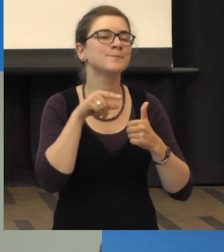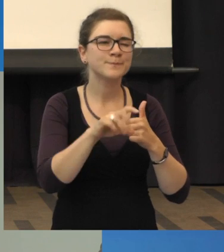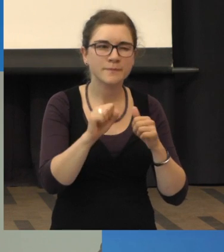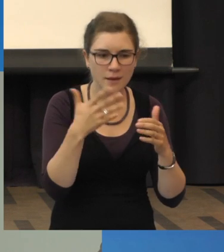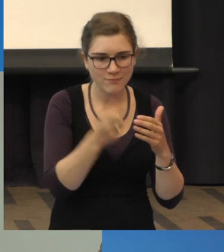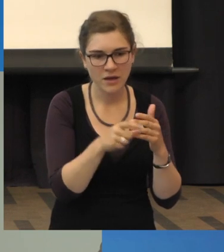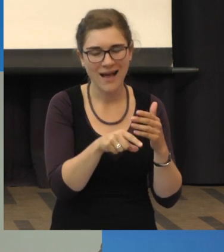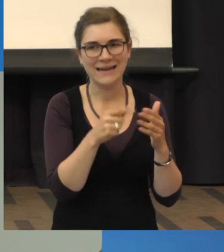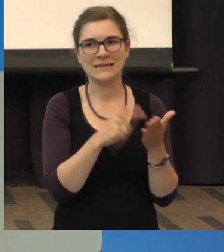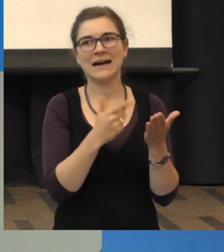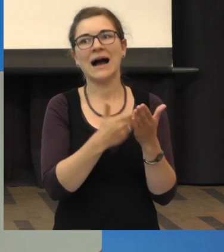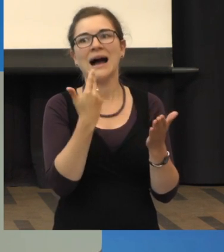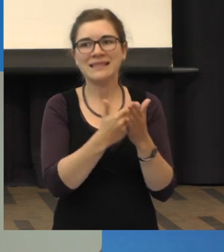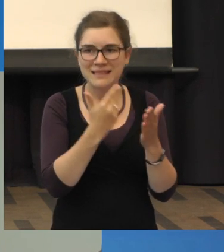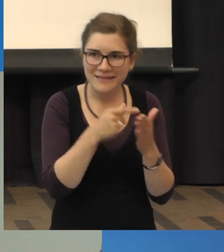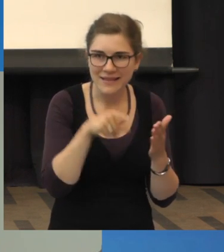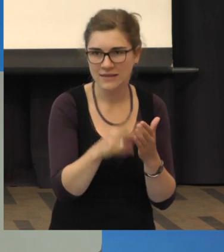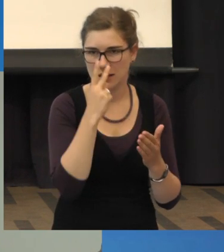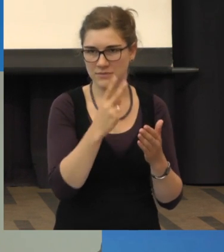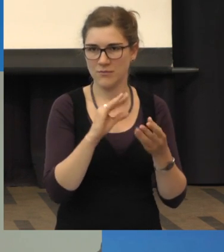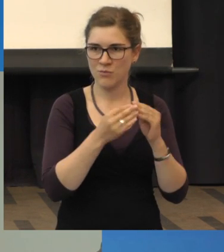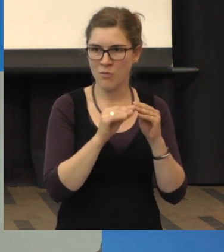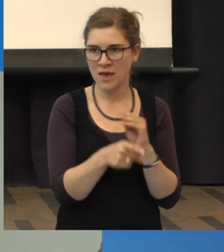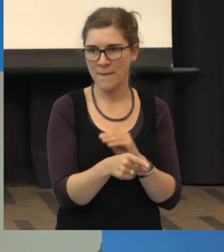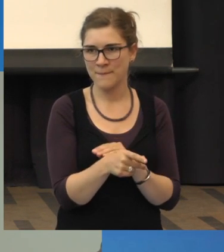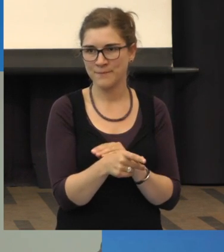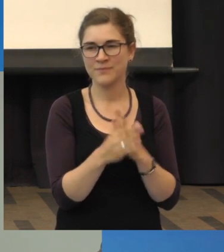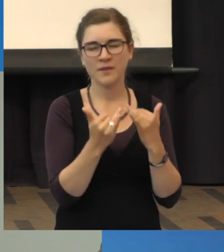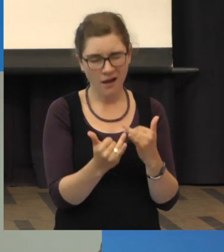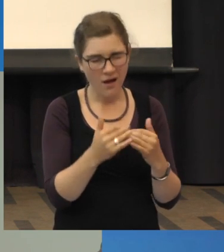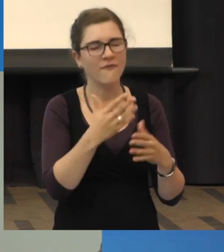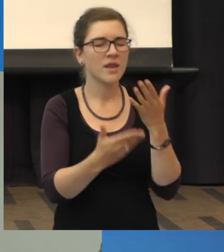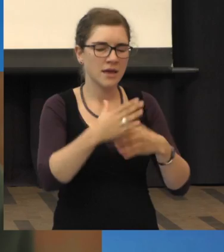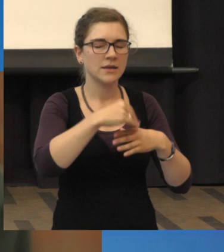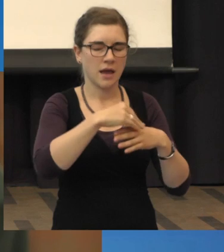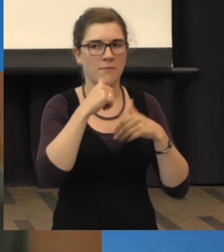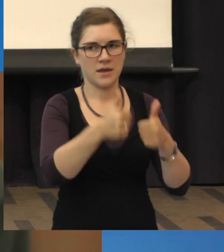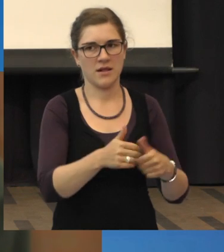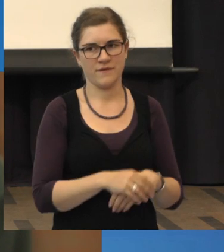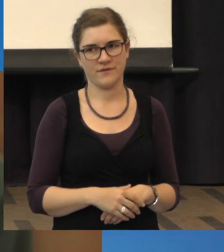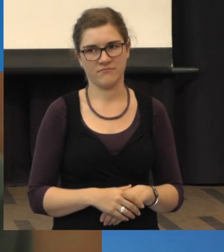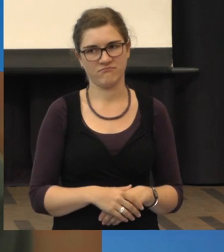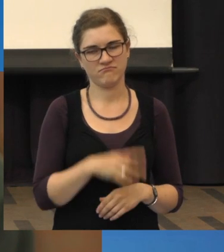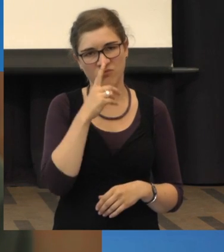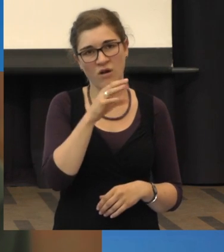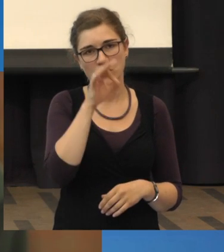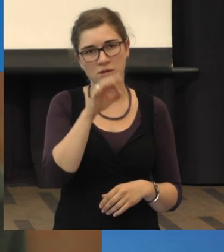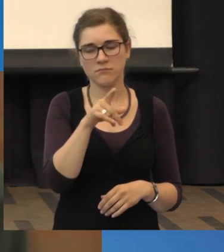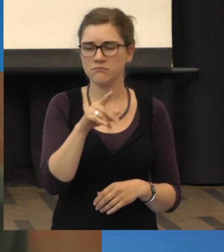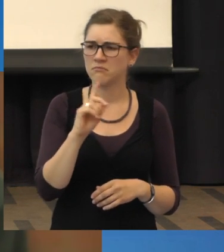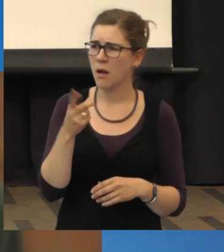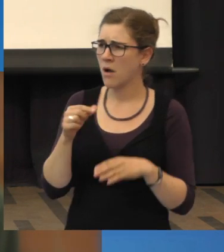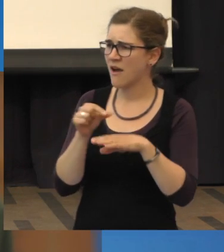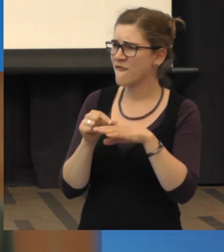das ist eventuell der Schuldige oder das Schuldige, wo noch eine Therapie was nützen könnte. Kommt denn die